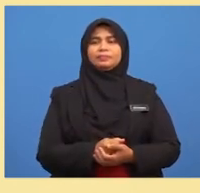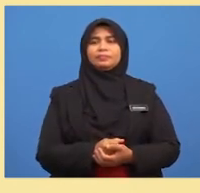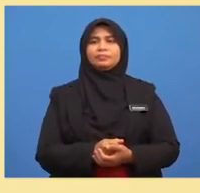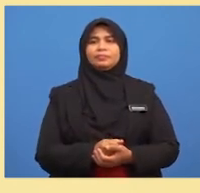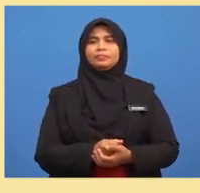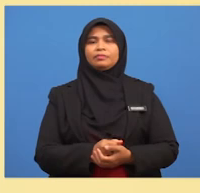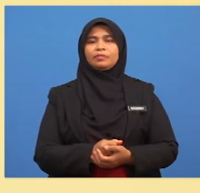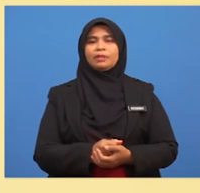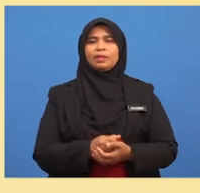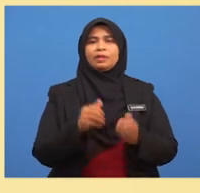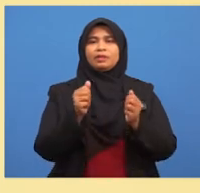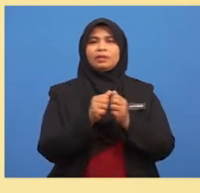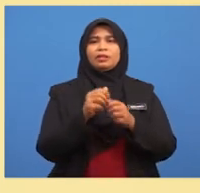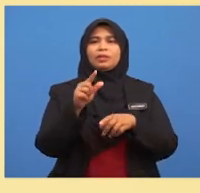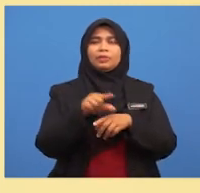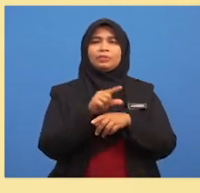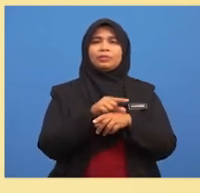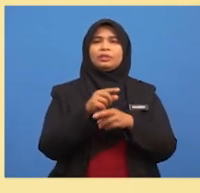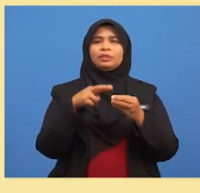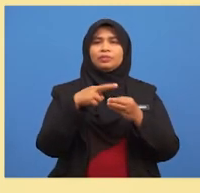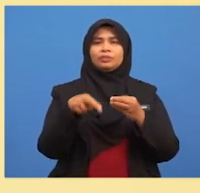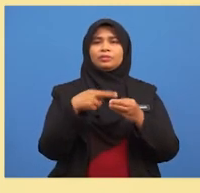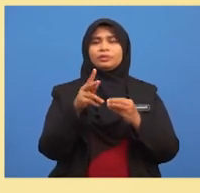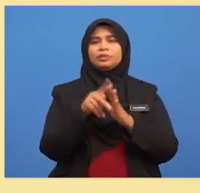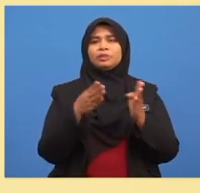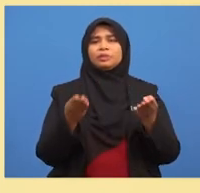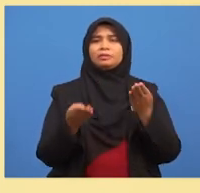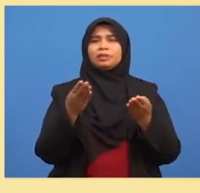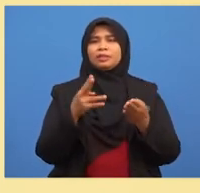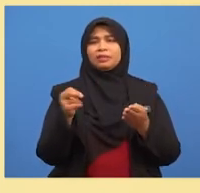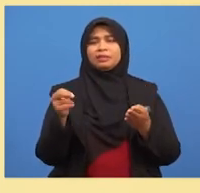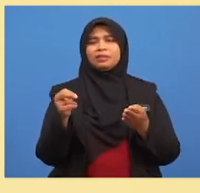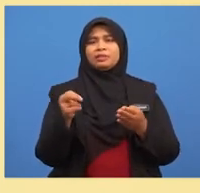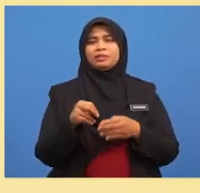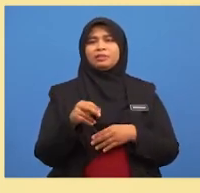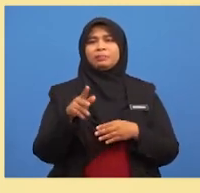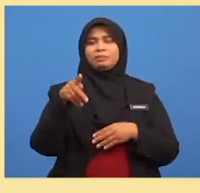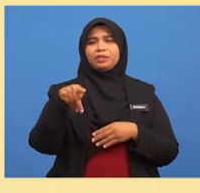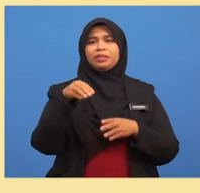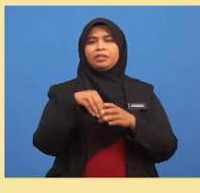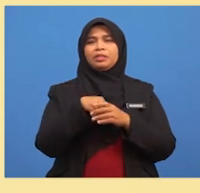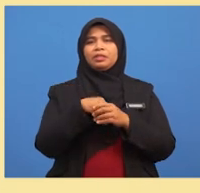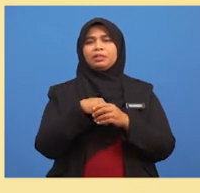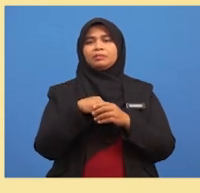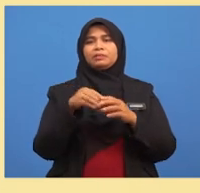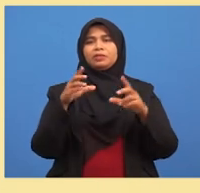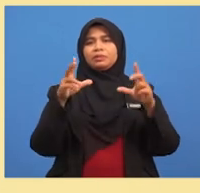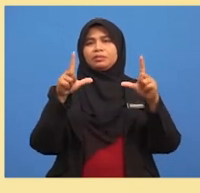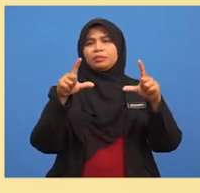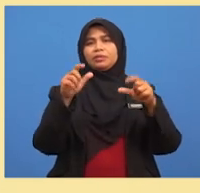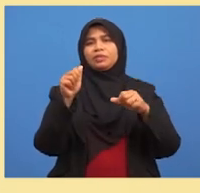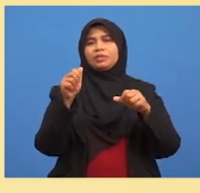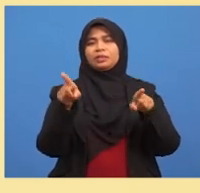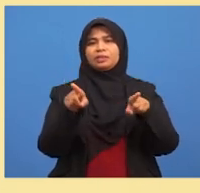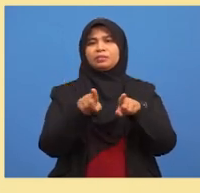Dengan menggunakan rumus kebarang kalian P dalam kurungan A sama dengan n